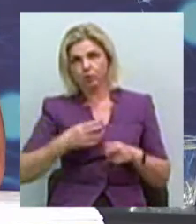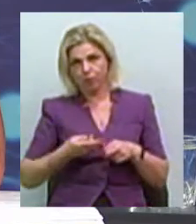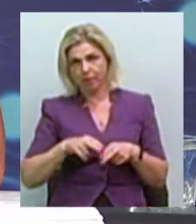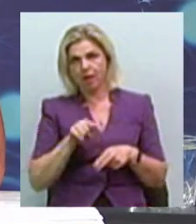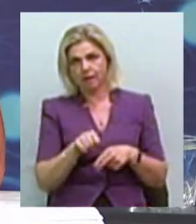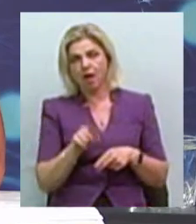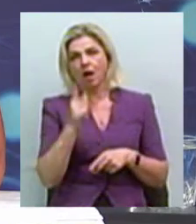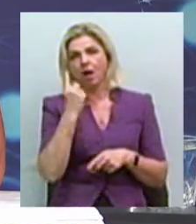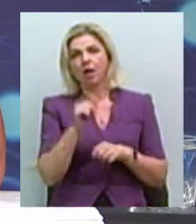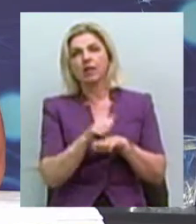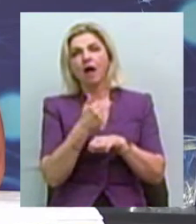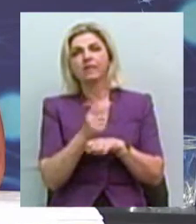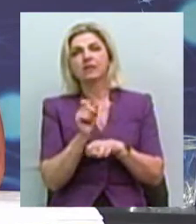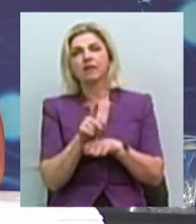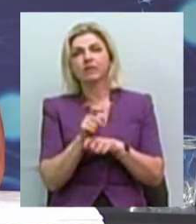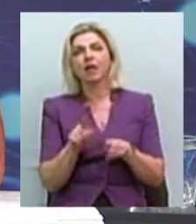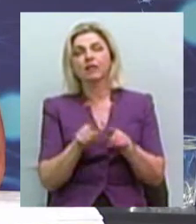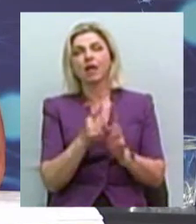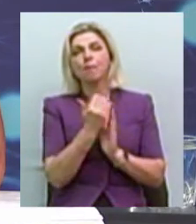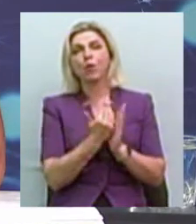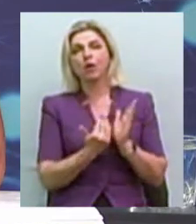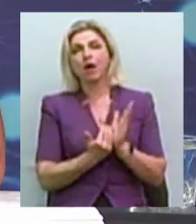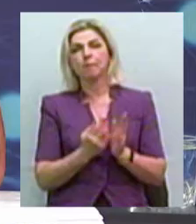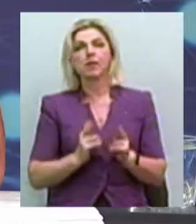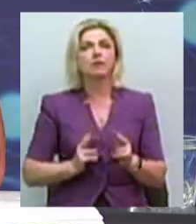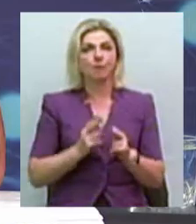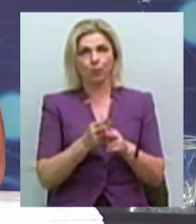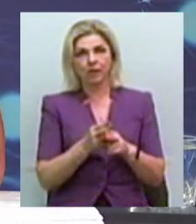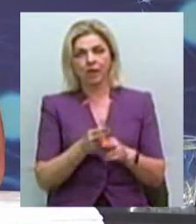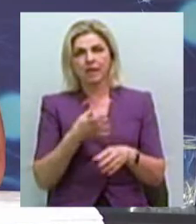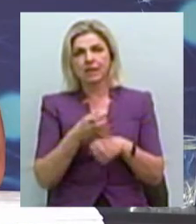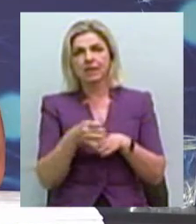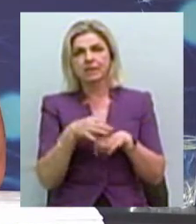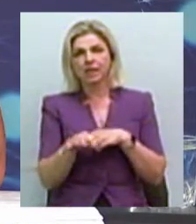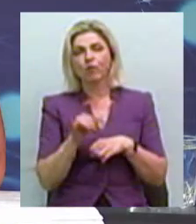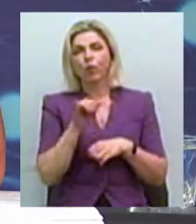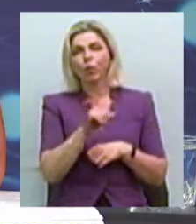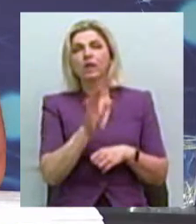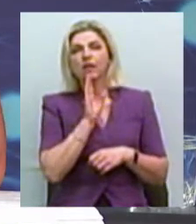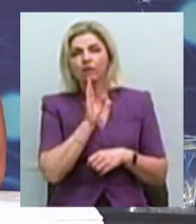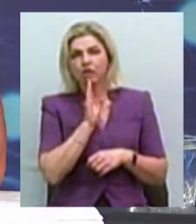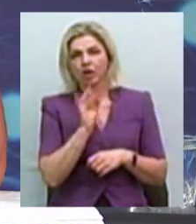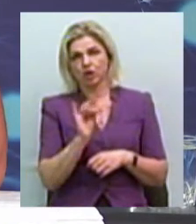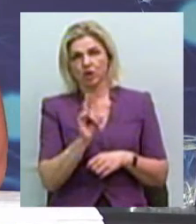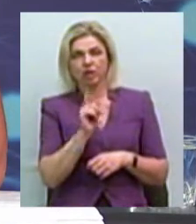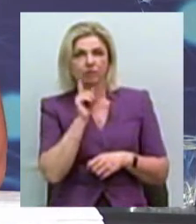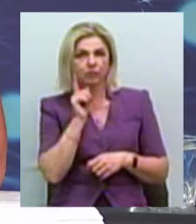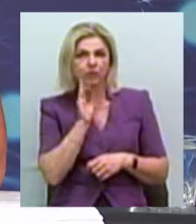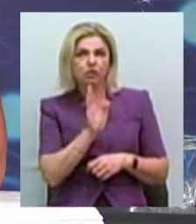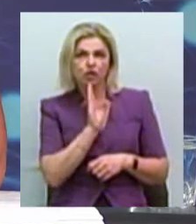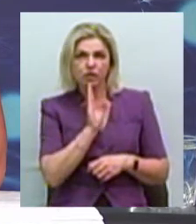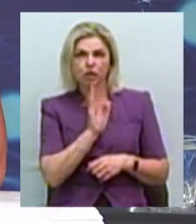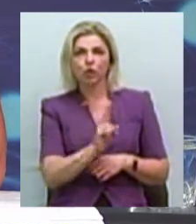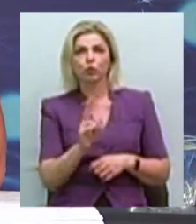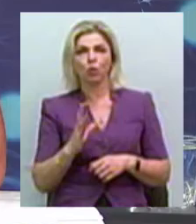найголовніше задання таких програм – це запобігти насильству щодо дівчат та жінок, які були